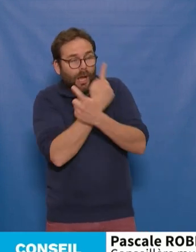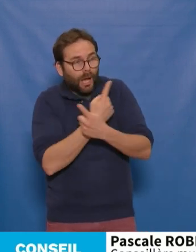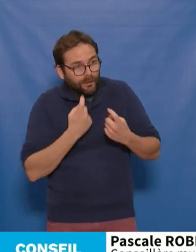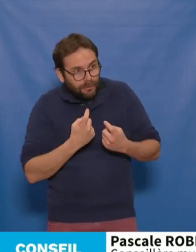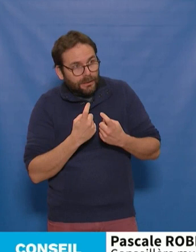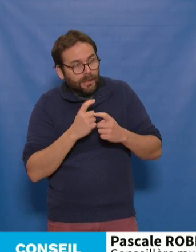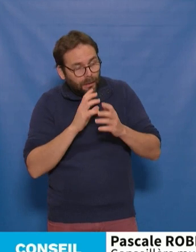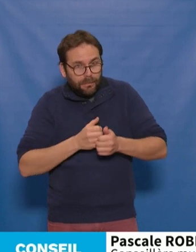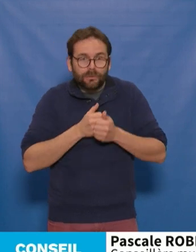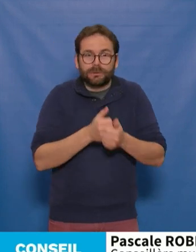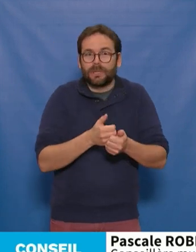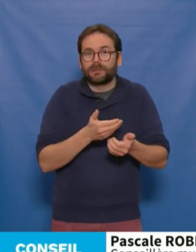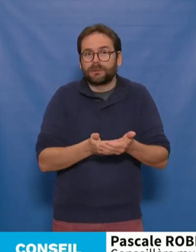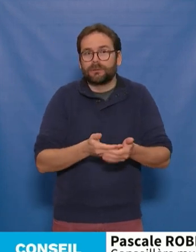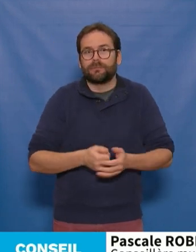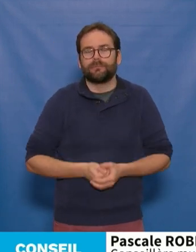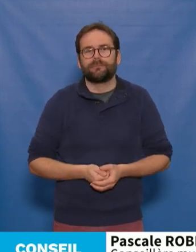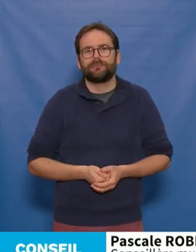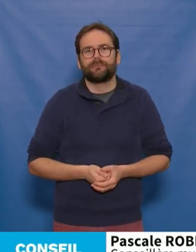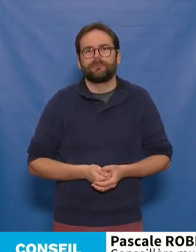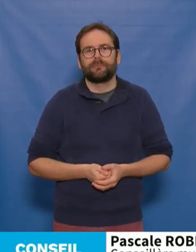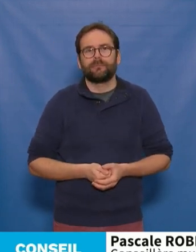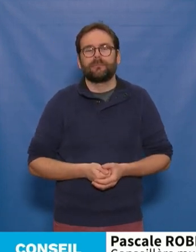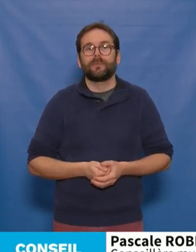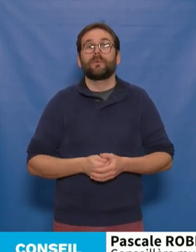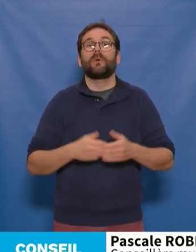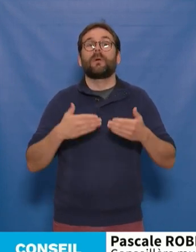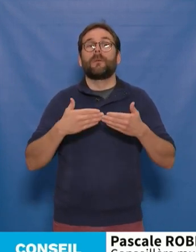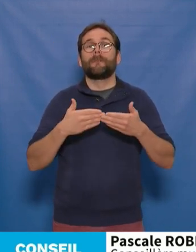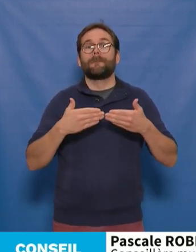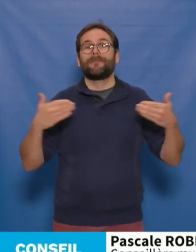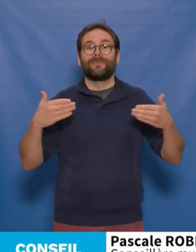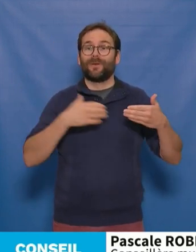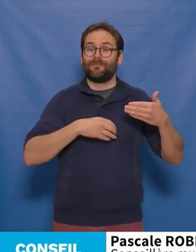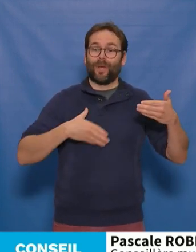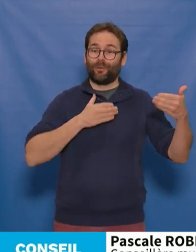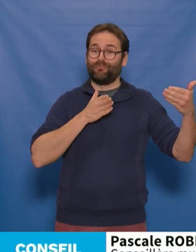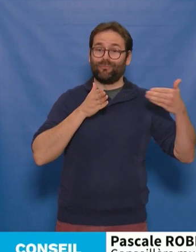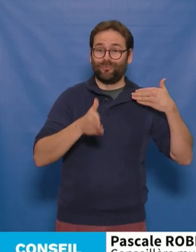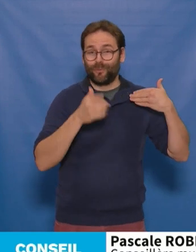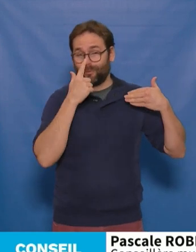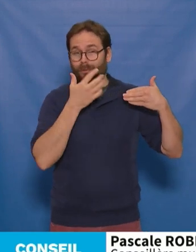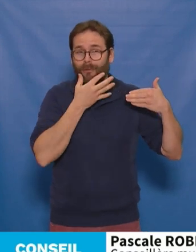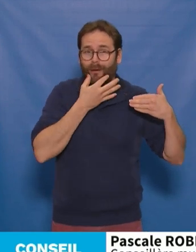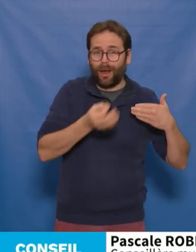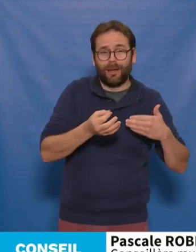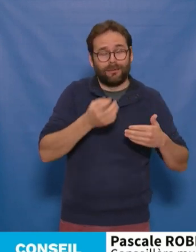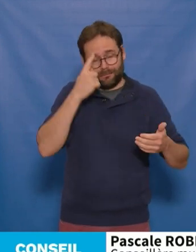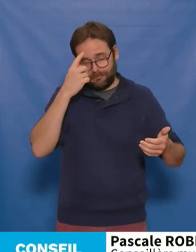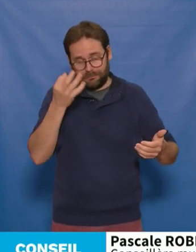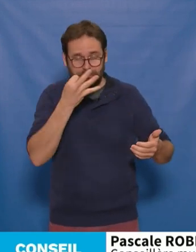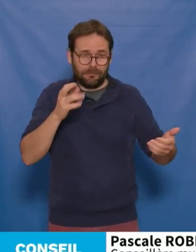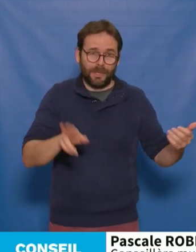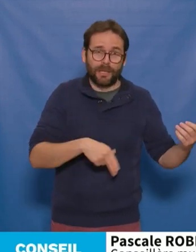et pris en charge. Passer les portes de la mairie doit devenir un réflexe, un acte naturel. Pour cela, nous devons